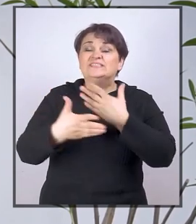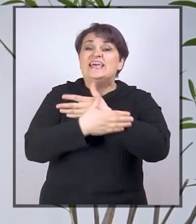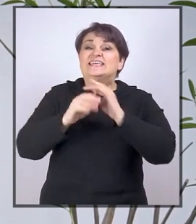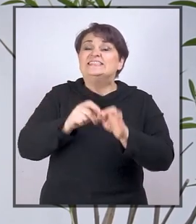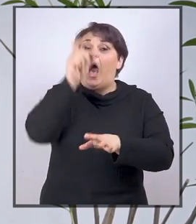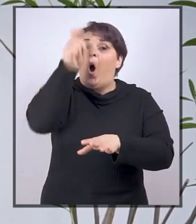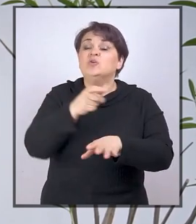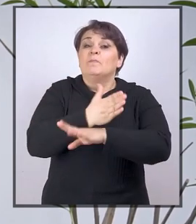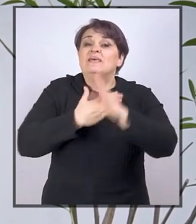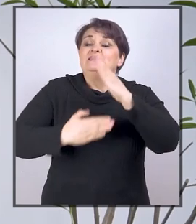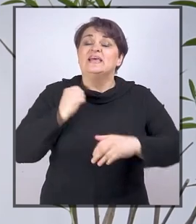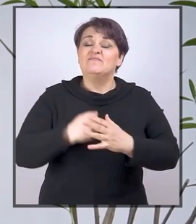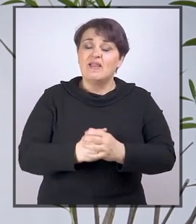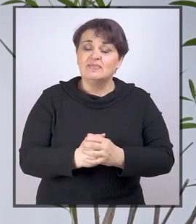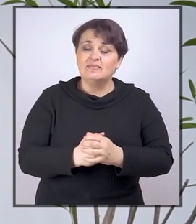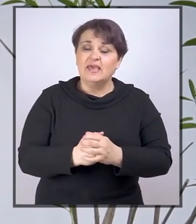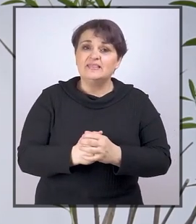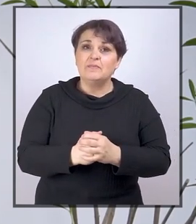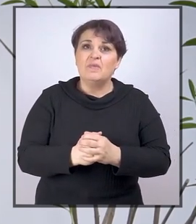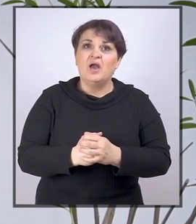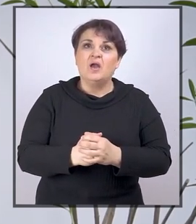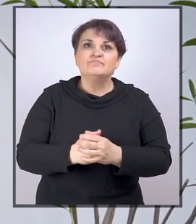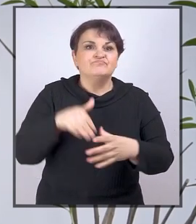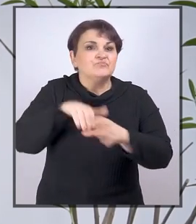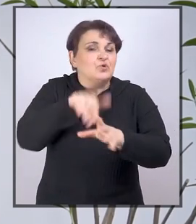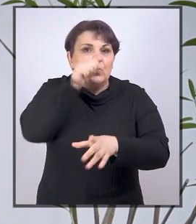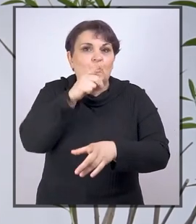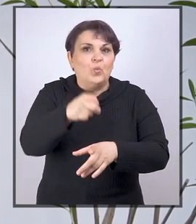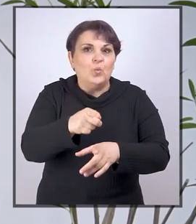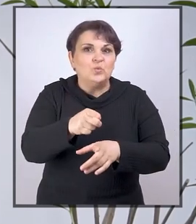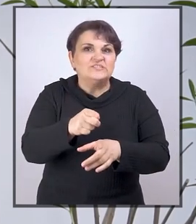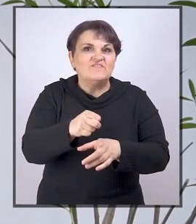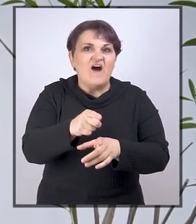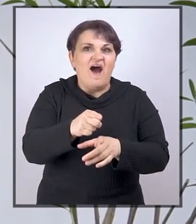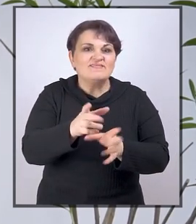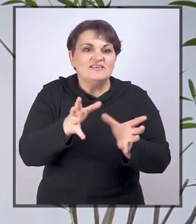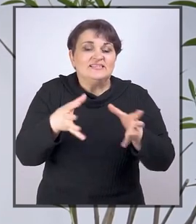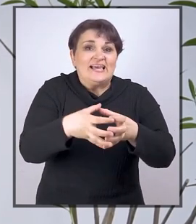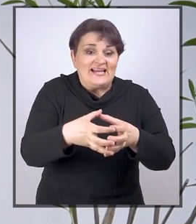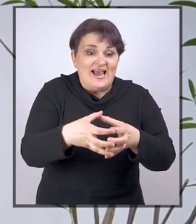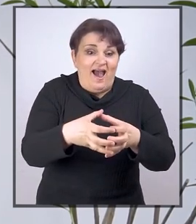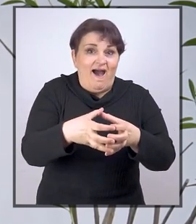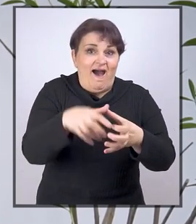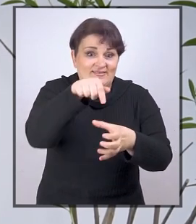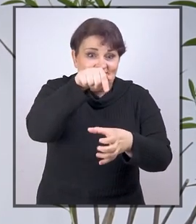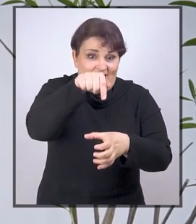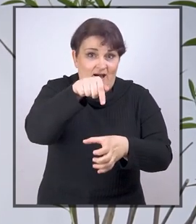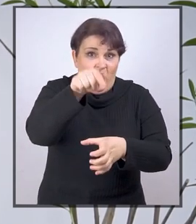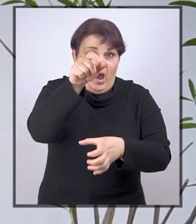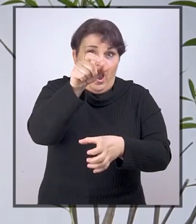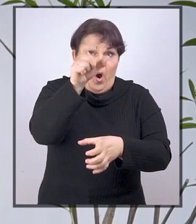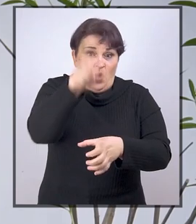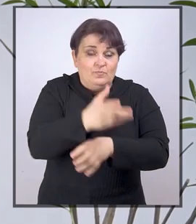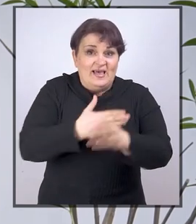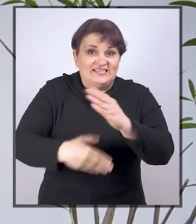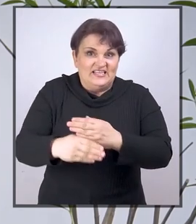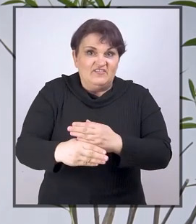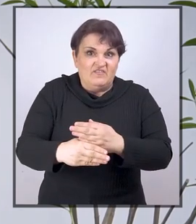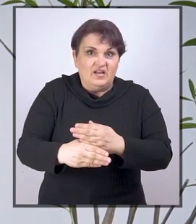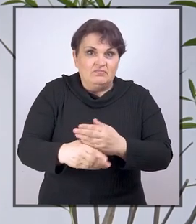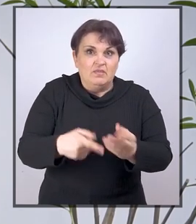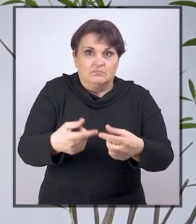institucije za osobe sa invaliditetom, čime je segregacija ovih